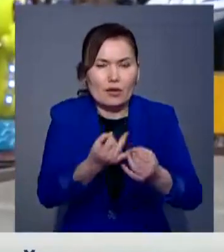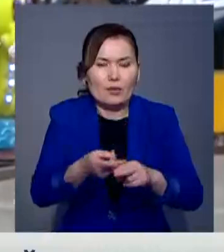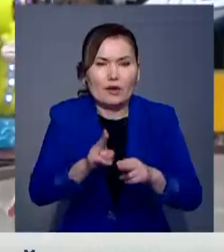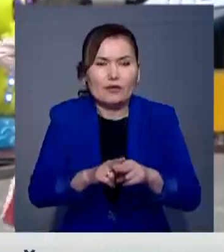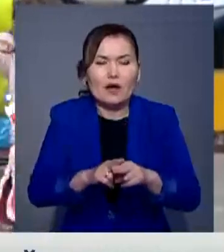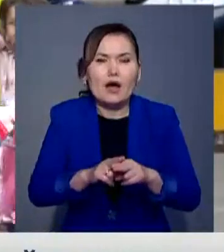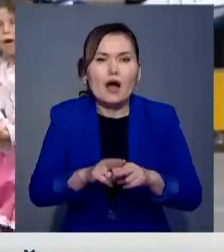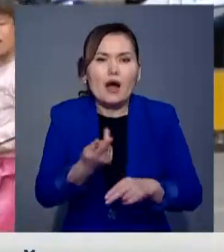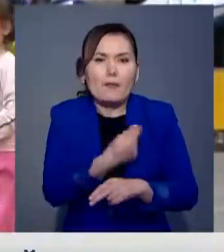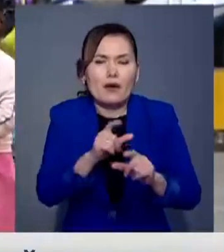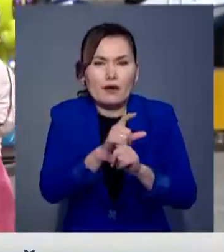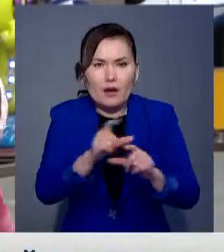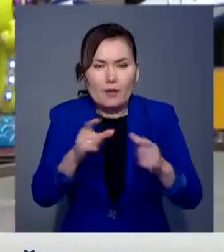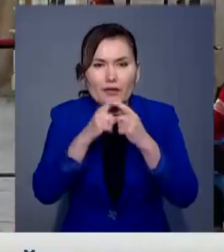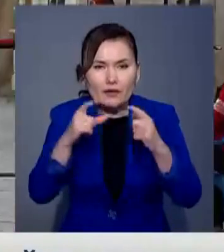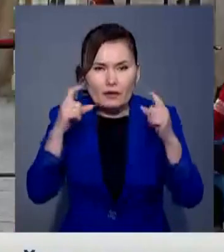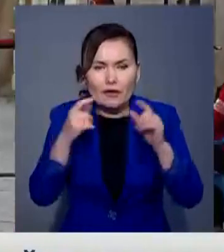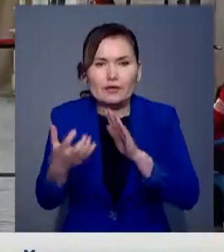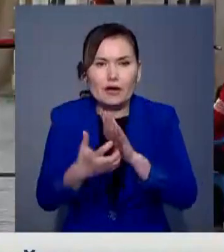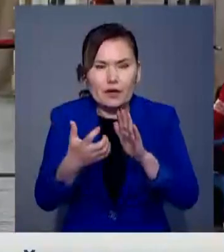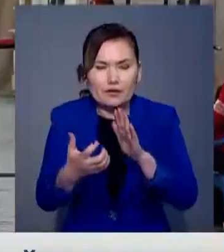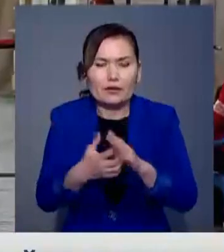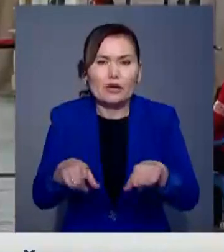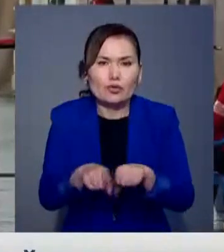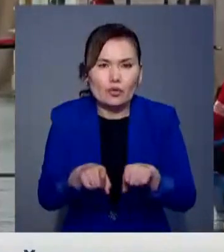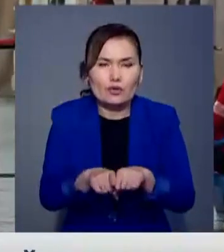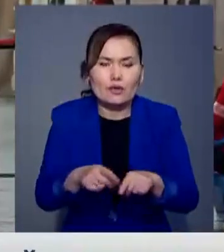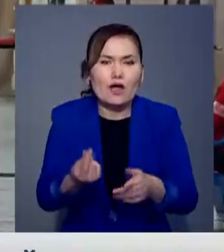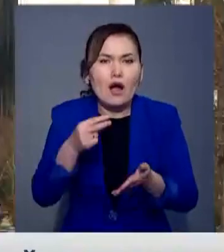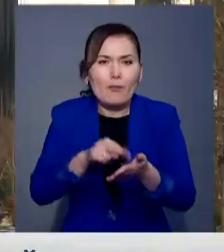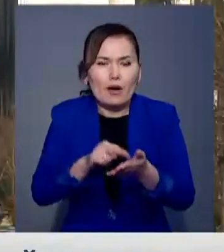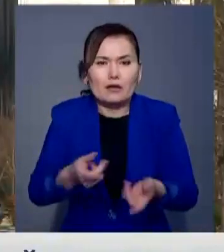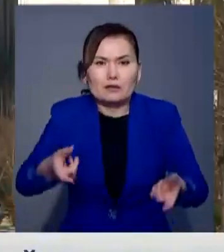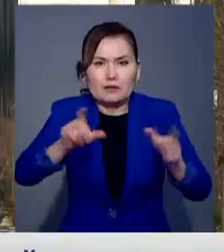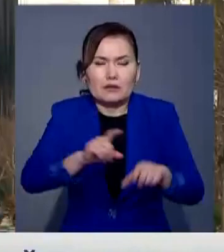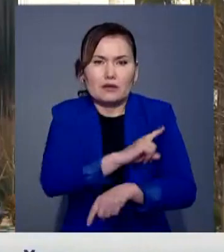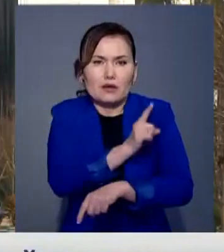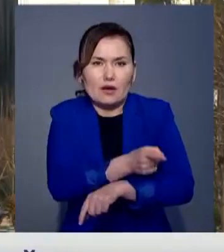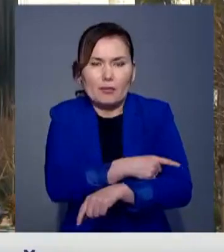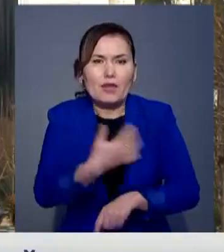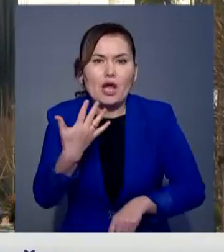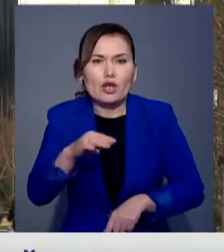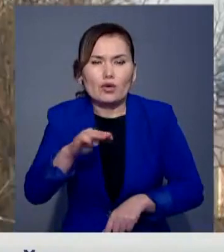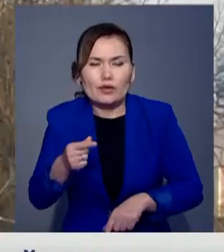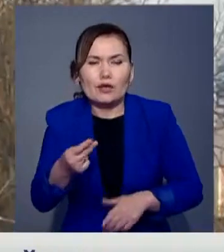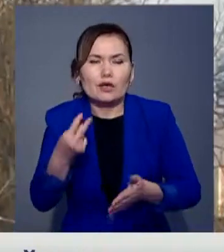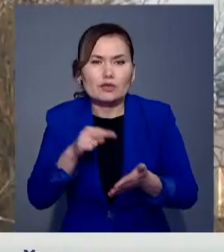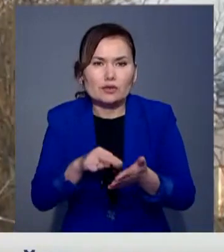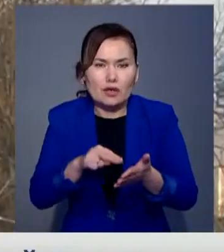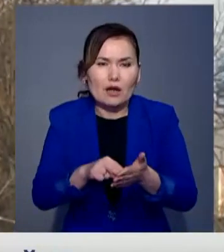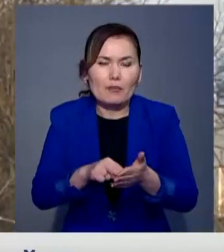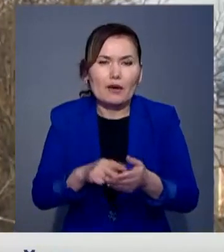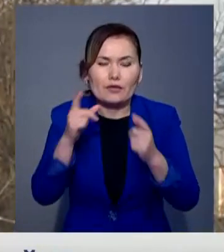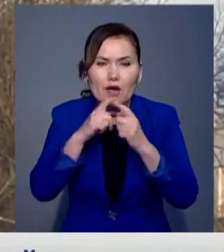бетпереденлердің тапшылыға қатты сезілет, тапқаның өзінде олардың бағылары шарқтап тұр. Бұрын ел өтеңгі тұрған бір әттік,